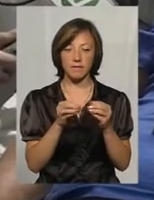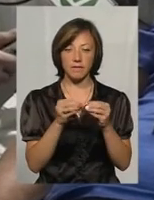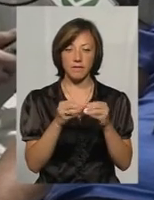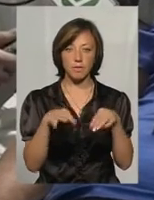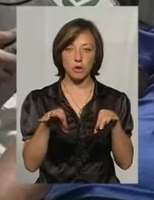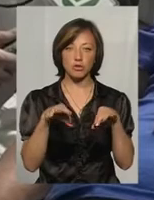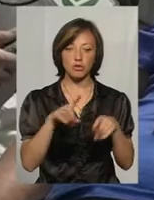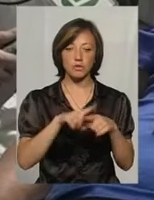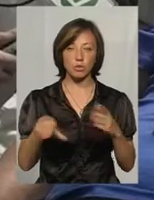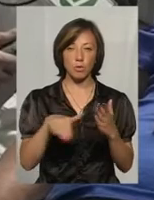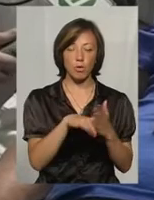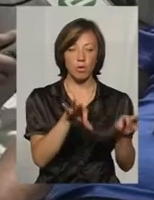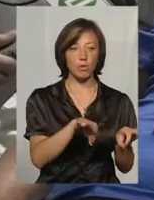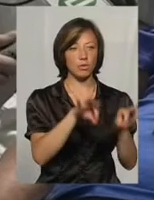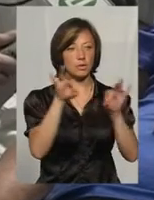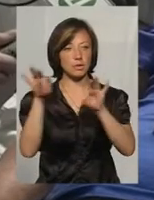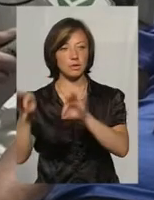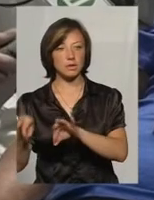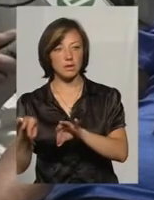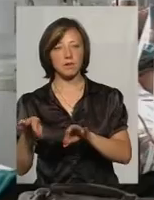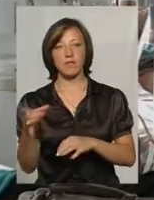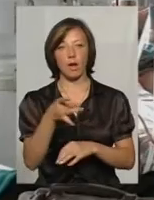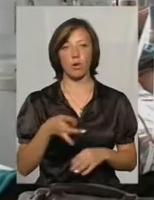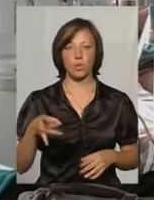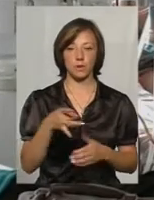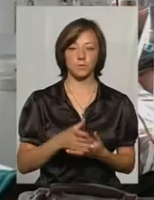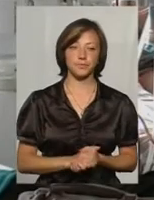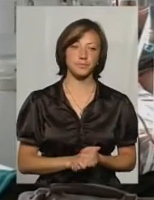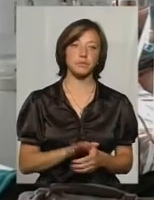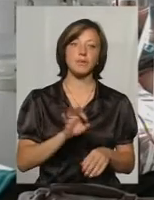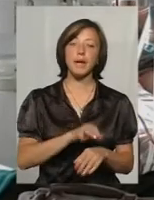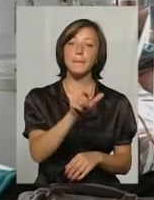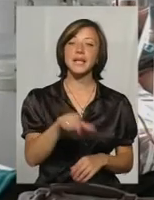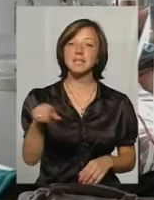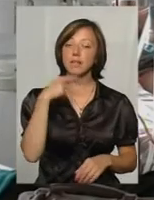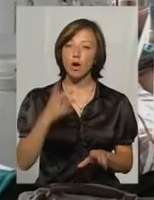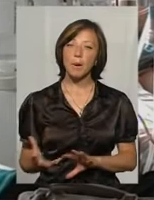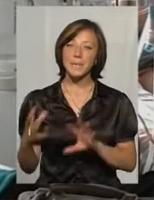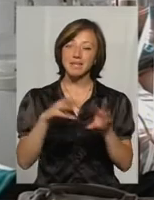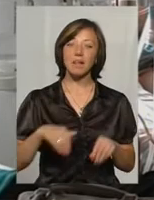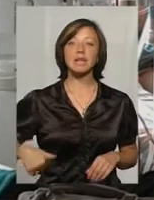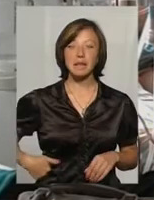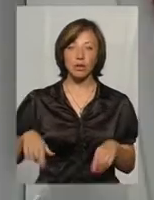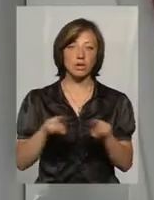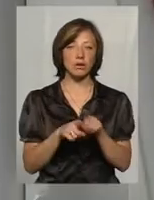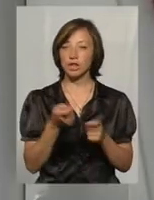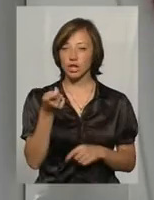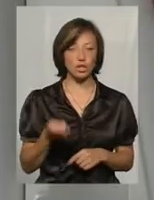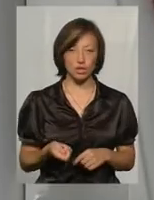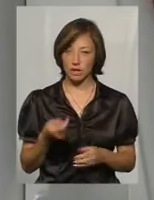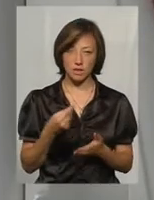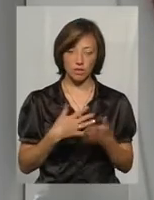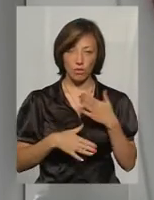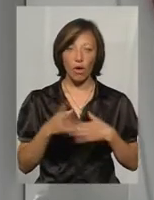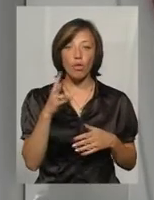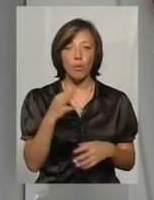з скорої допомоги ми їдемо назад в район. Пацієнти кажуть, пересадка нирок також задоволення не з дешевих, але